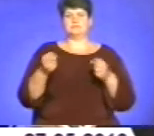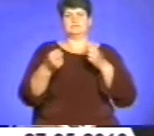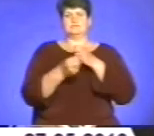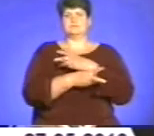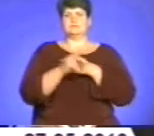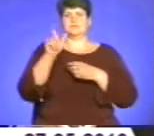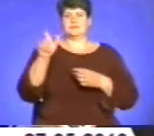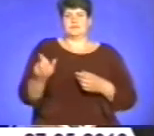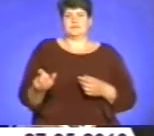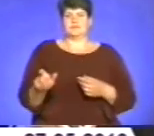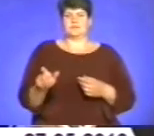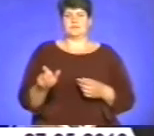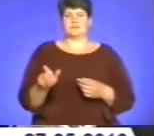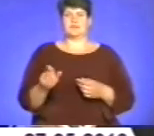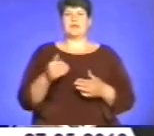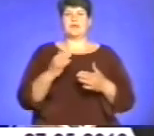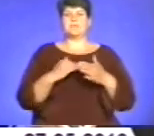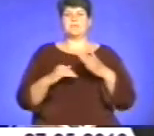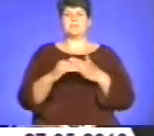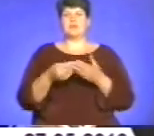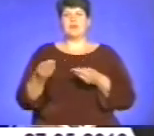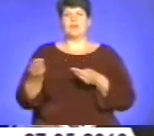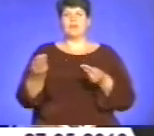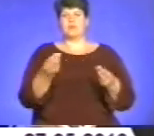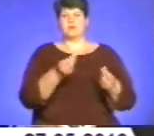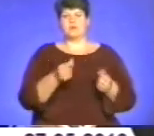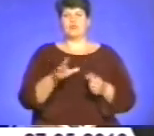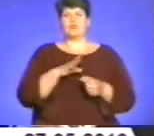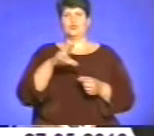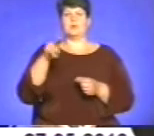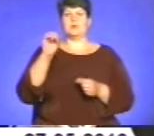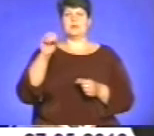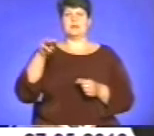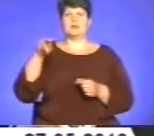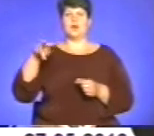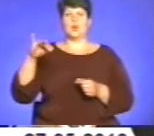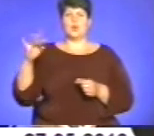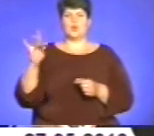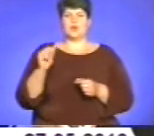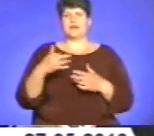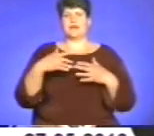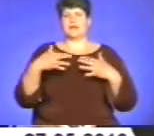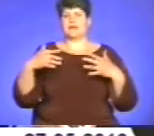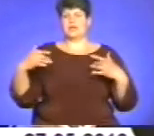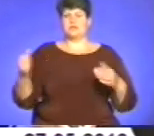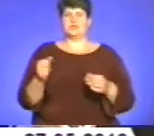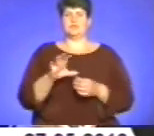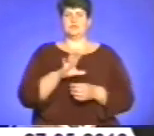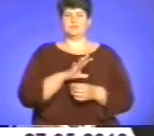впливом тих ідей перебував Петлюра і всі інші, неподково, до речі, гетьман,